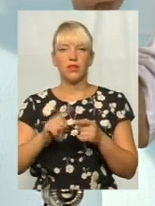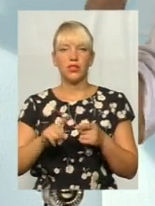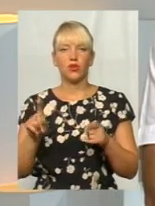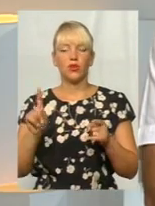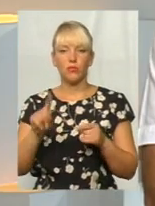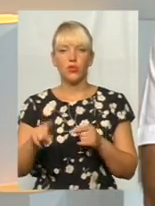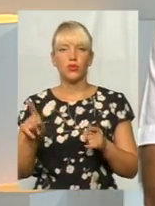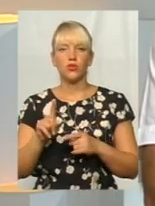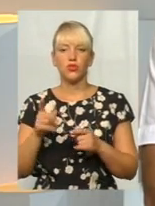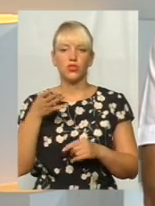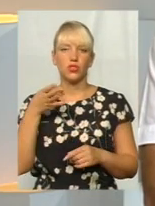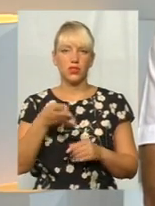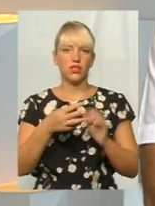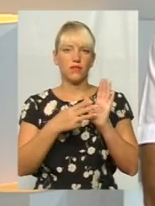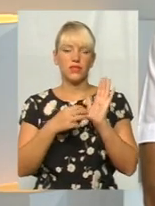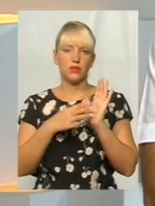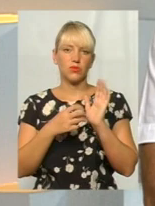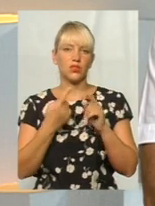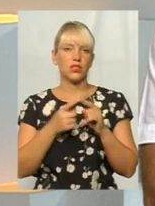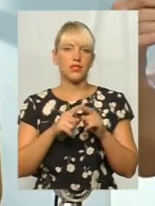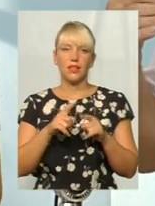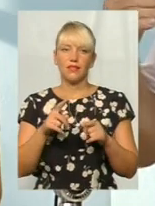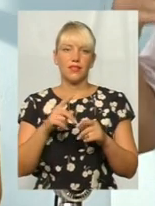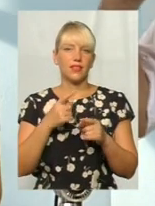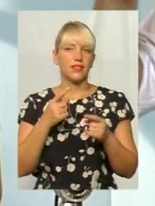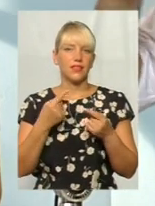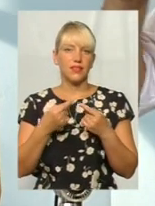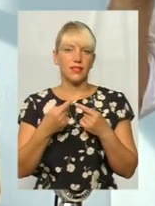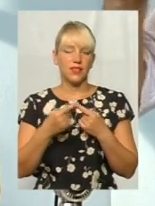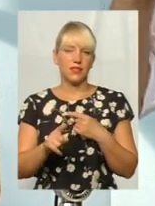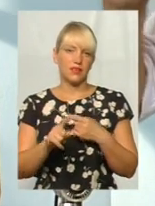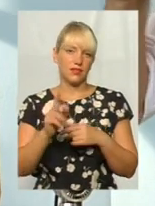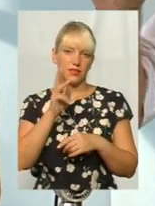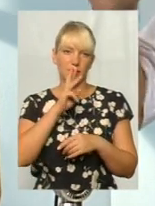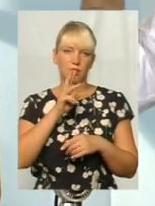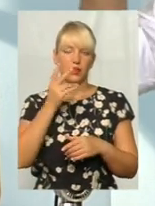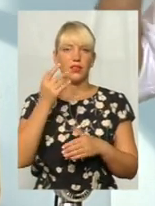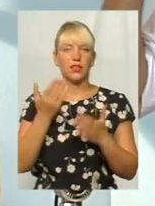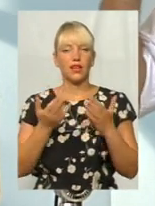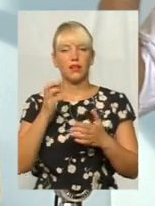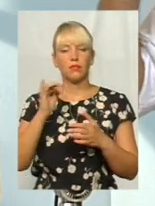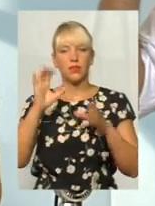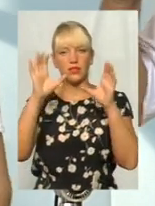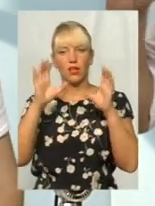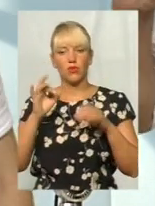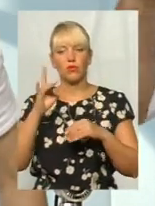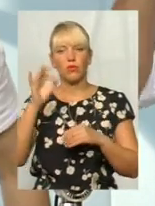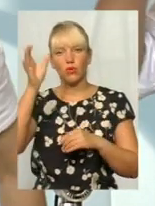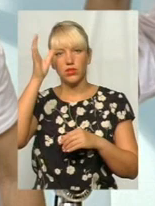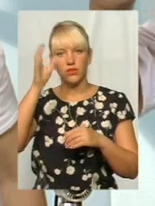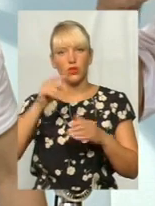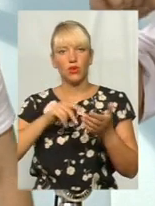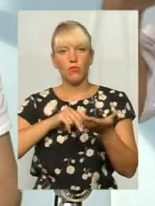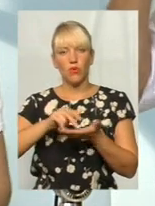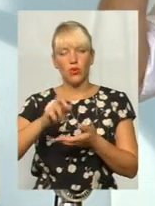що так от 4 800. Ну, це не та зарплата. Від якщо б закон про освіту пройшов, там записано